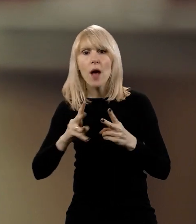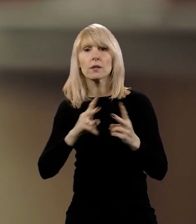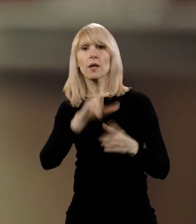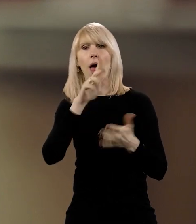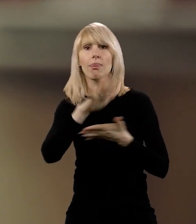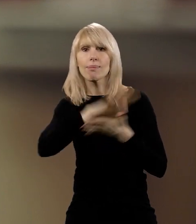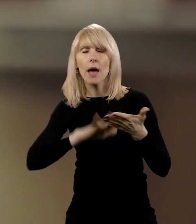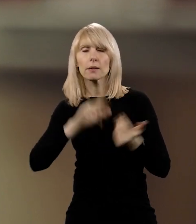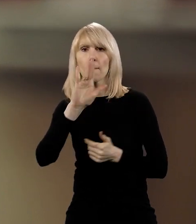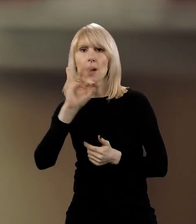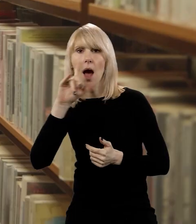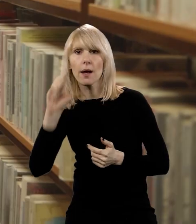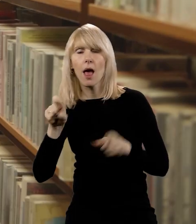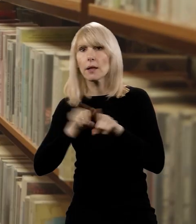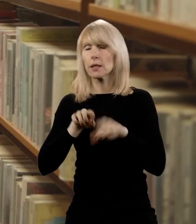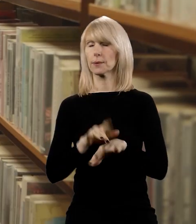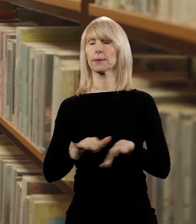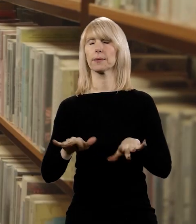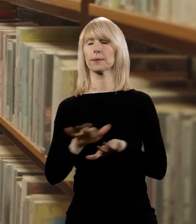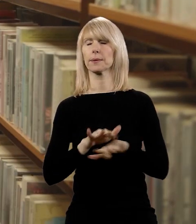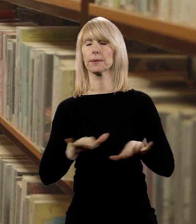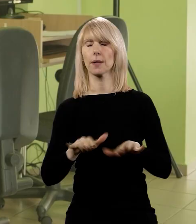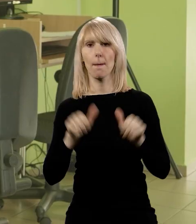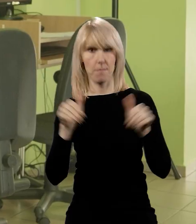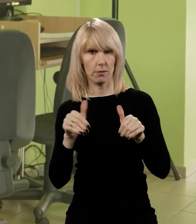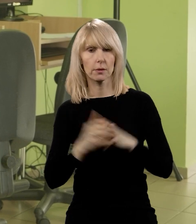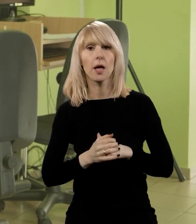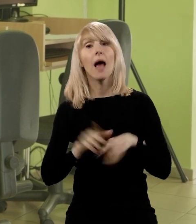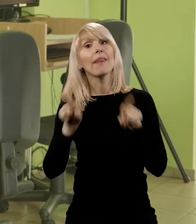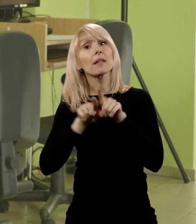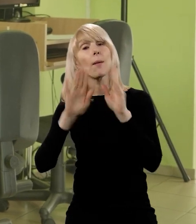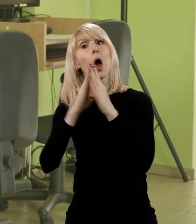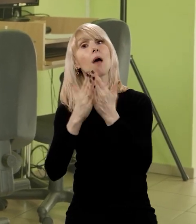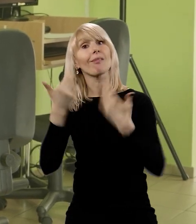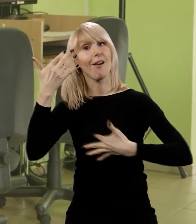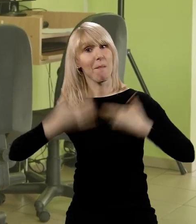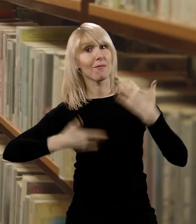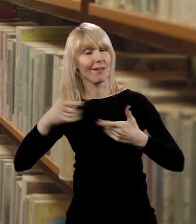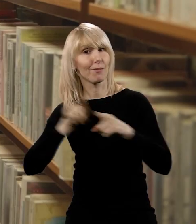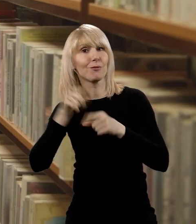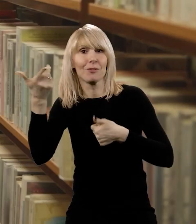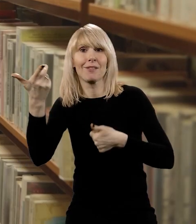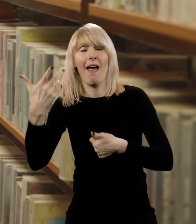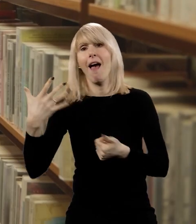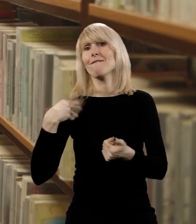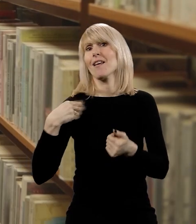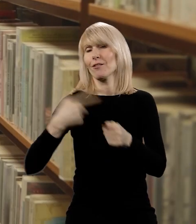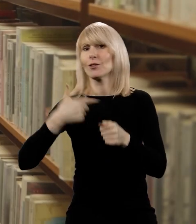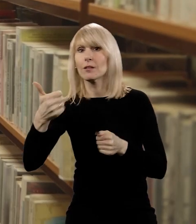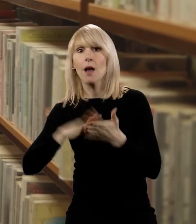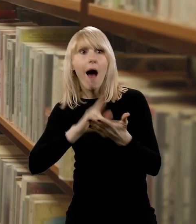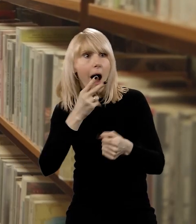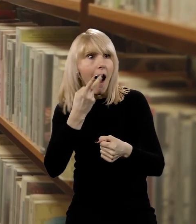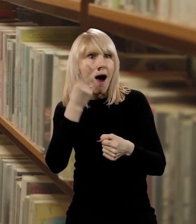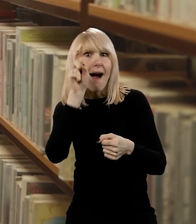przekształca grafikę na formę dotykową. Jest też katalog komputerowy. W końcu mamy XXI wiek. Klik i sprawdzam dostępność